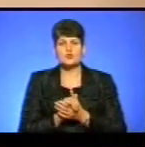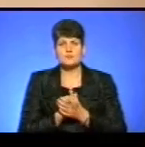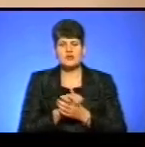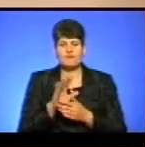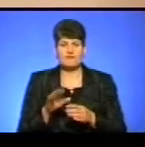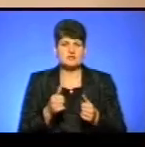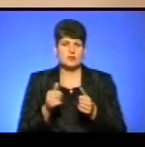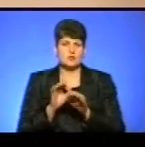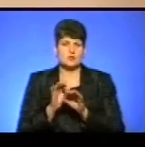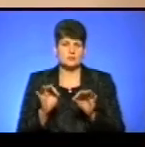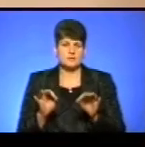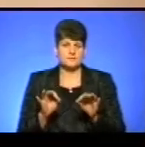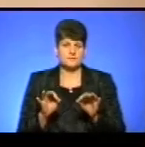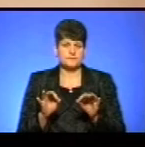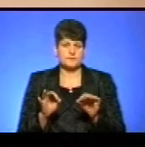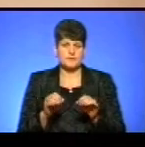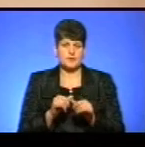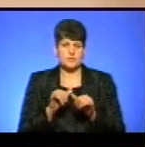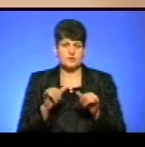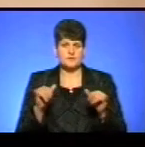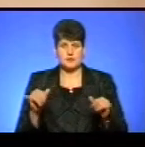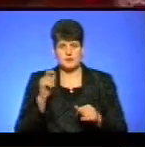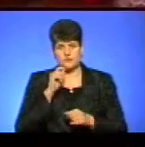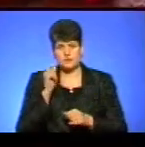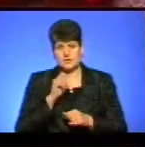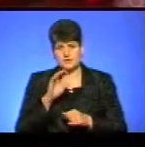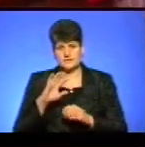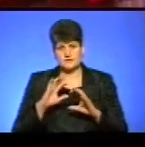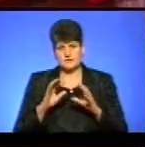добре. І про світання в країні і в світі.